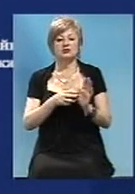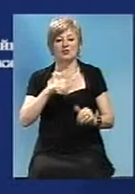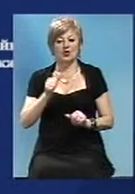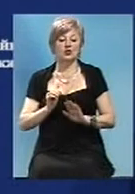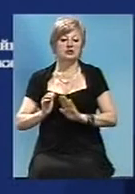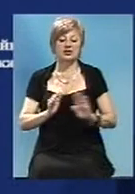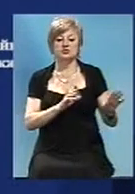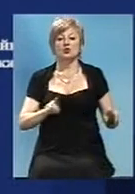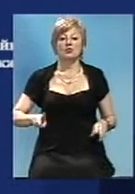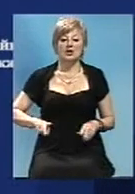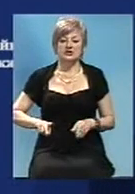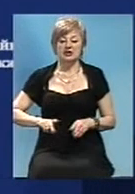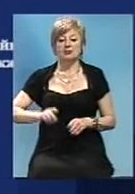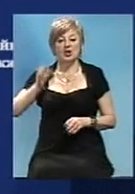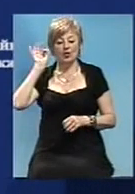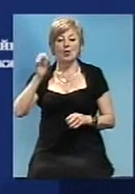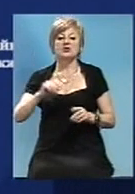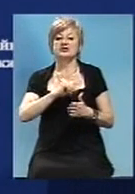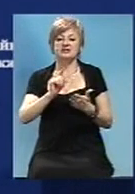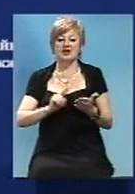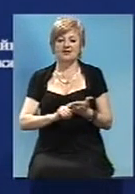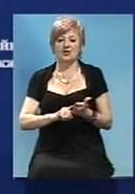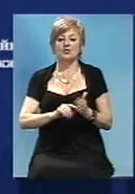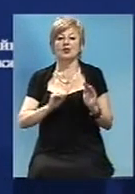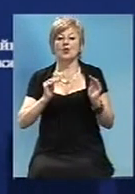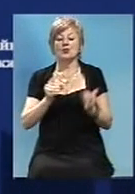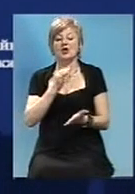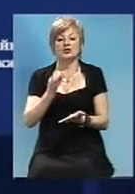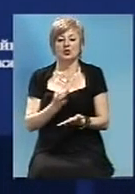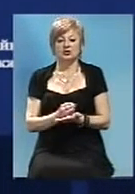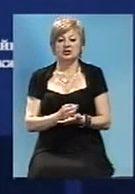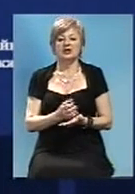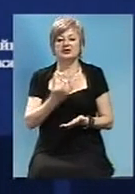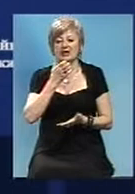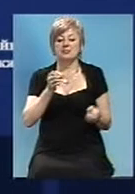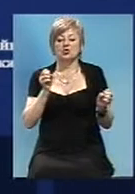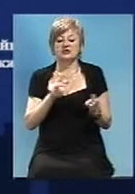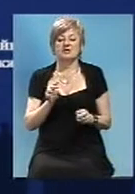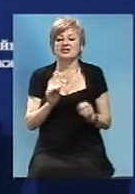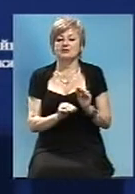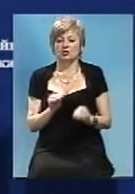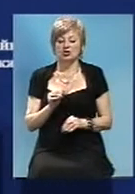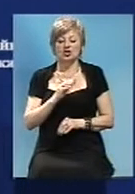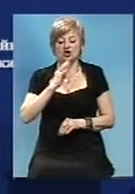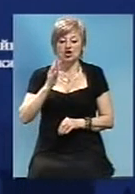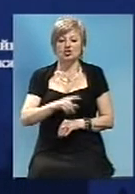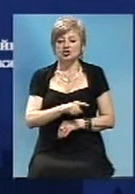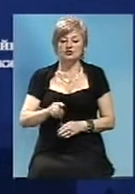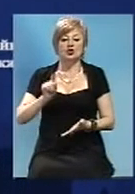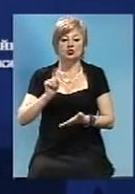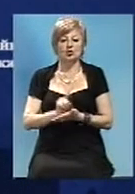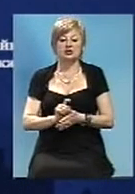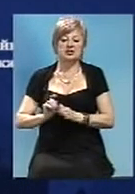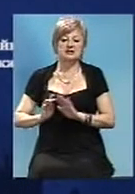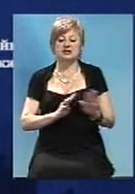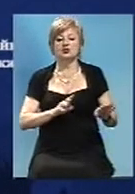заступника директора з комерційних питань товариства з обмежною відповідальністю «Теплоспецмонтаж». Наступні чотири роки обіймав посаду заступника